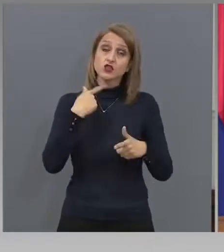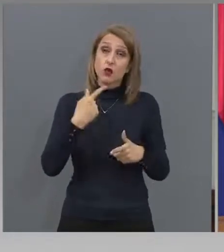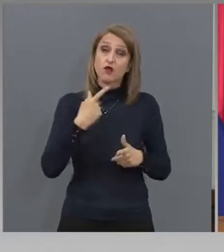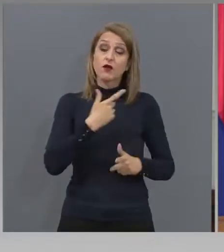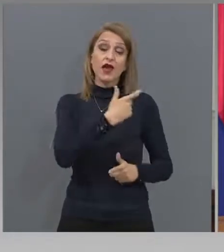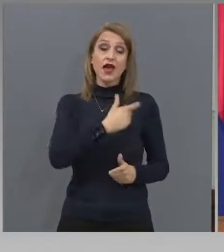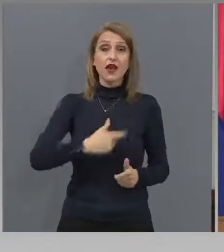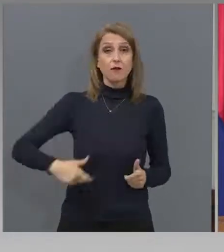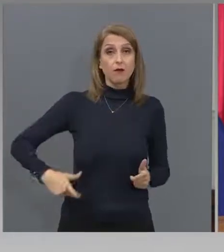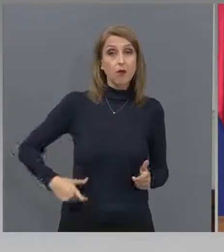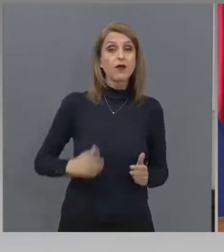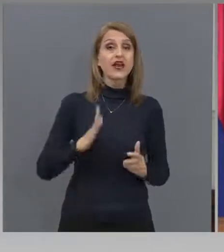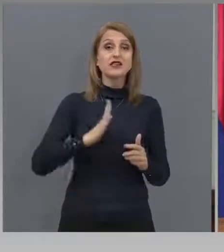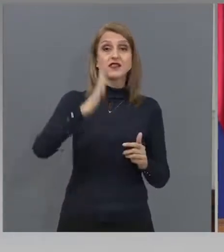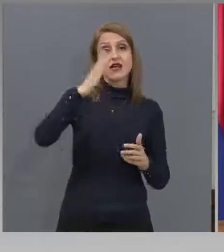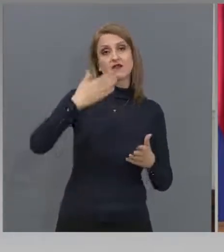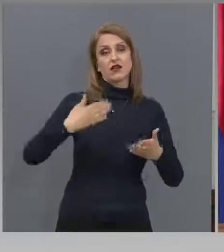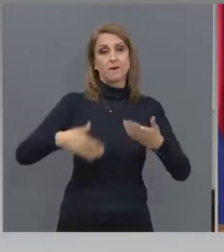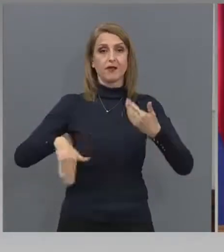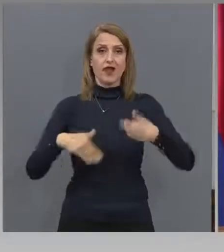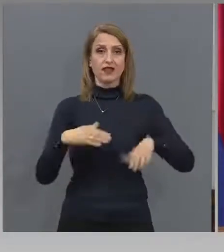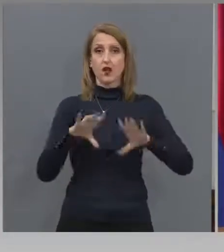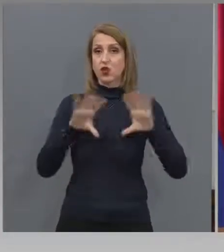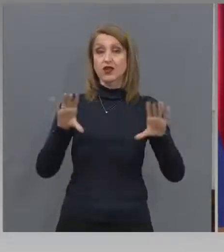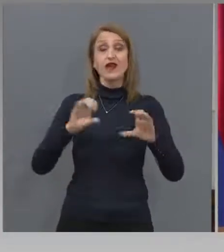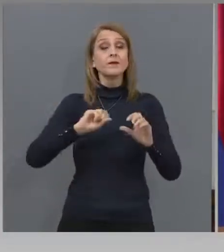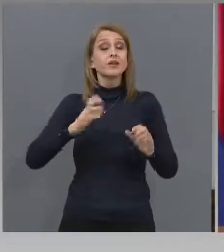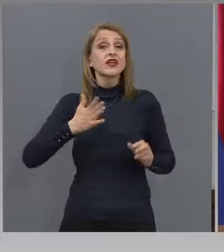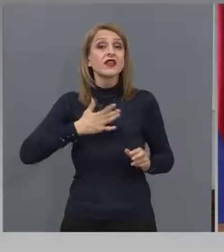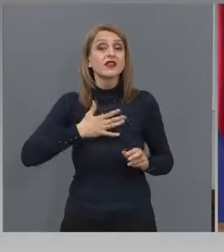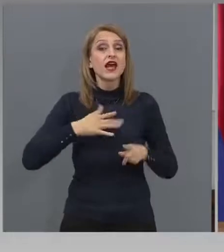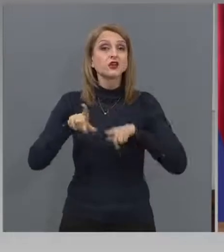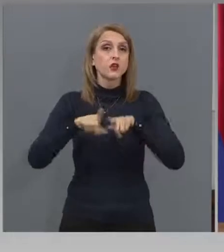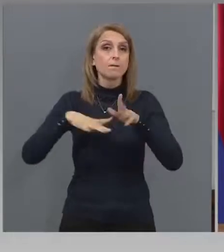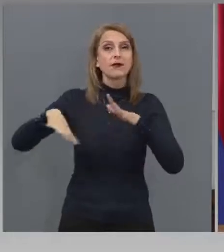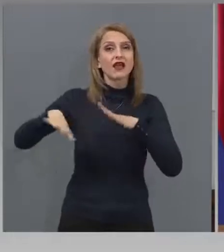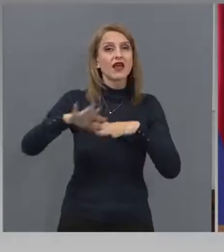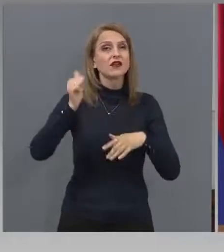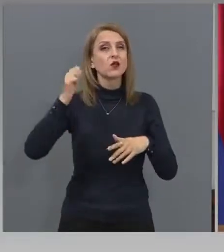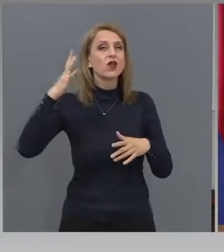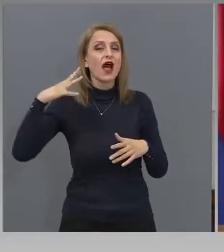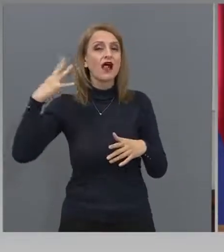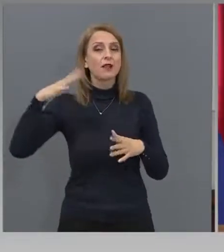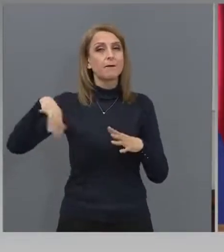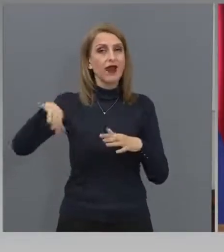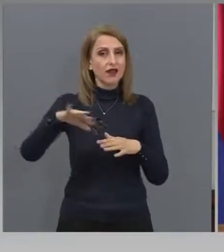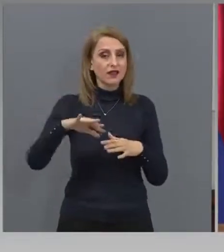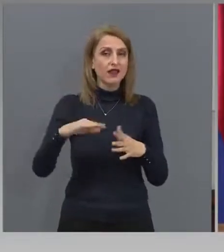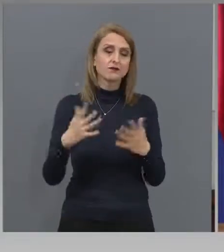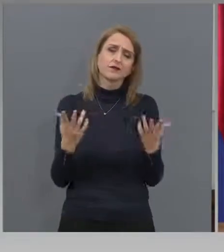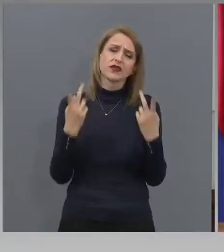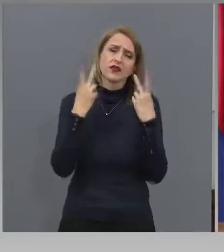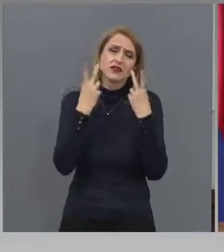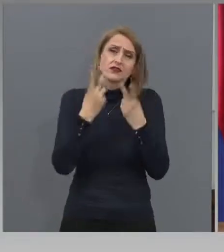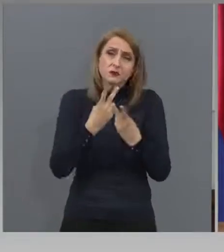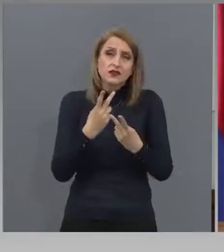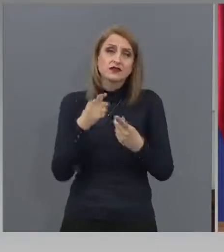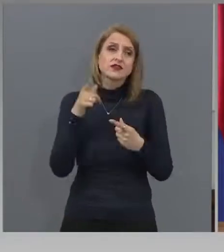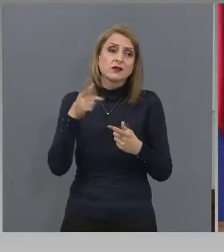нашите приятели от Албания. Повтарям, много пъти имат да извърват, но